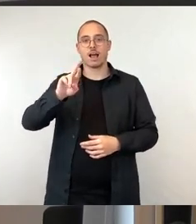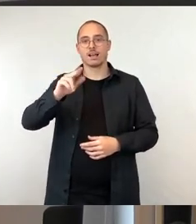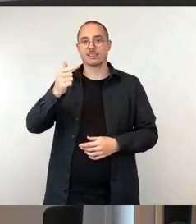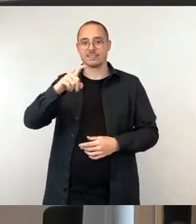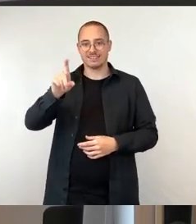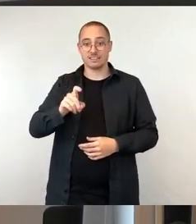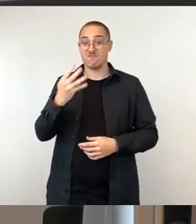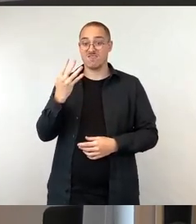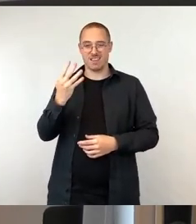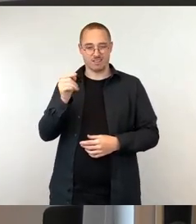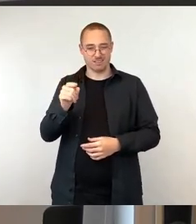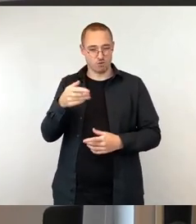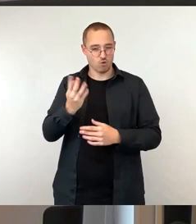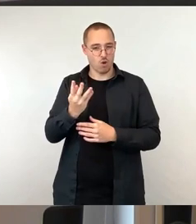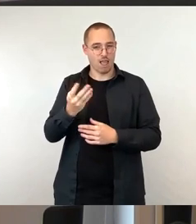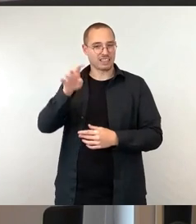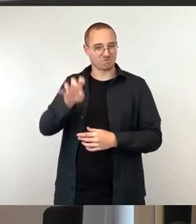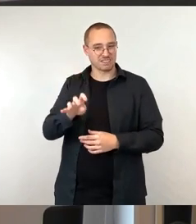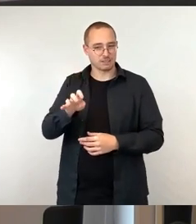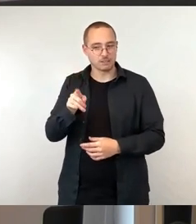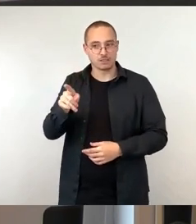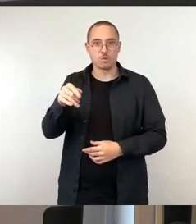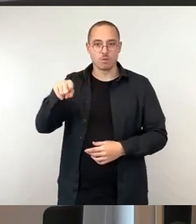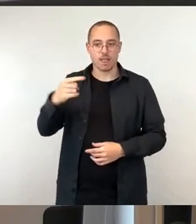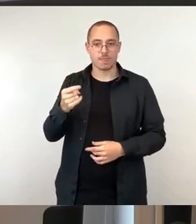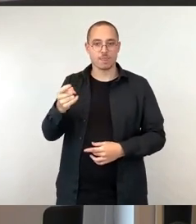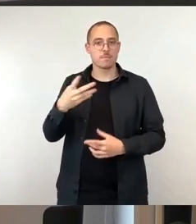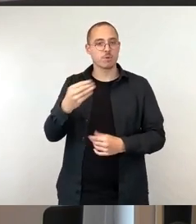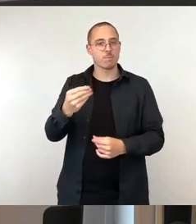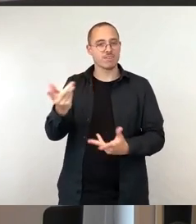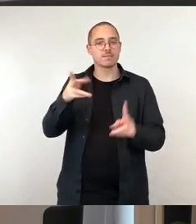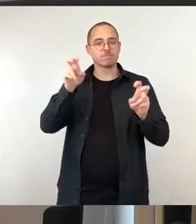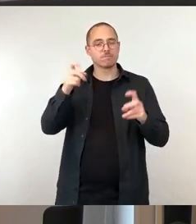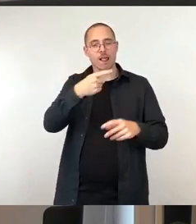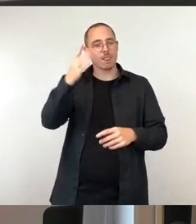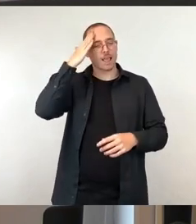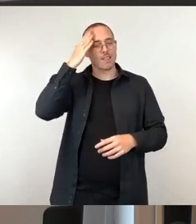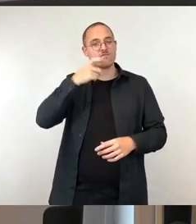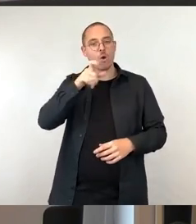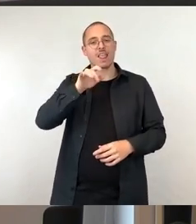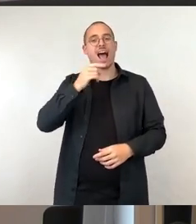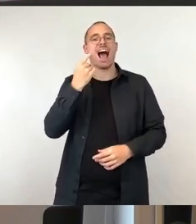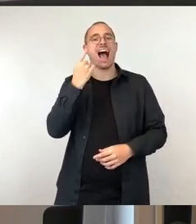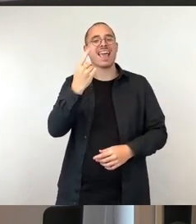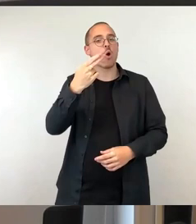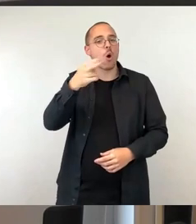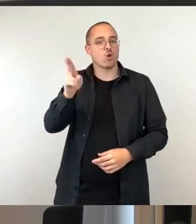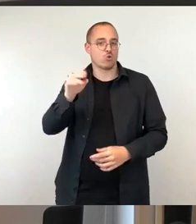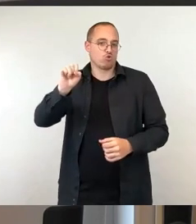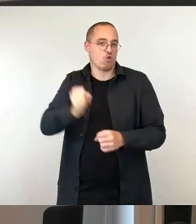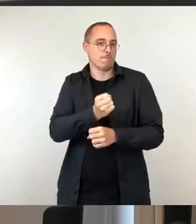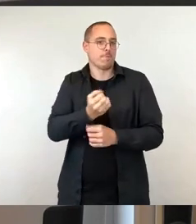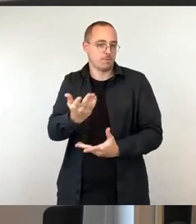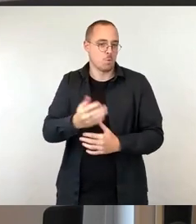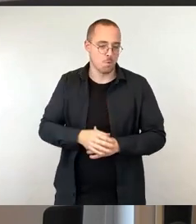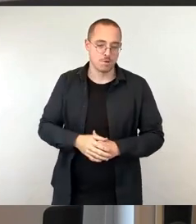Menschen in Bezug von Arbeitslosengeld II konnten von nun an zur Aufnahme von Arbeitsgelegenheiten verpflichtet werden. 2016